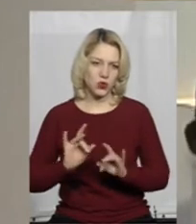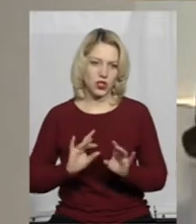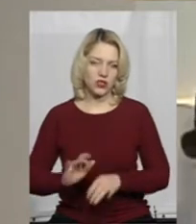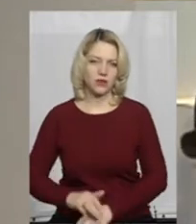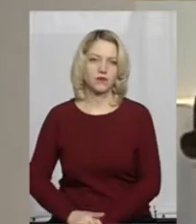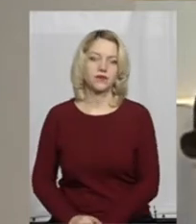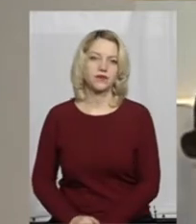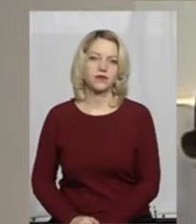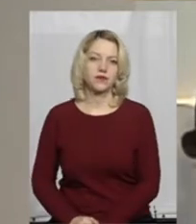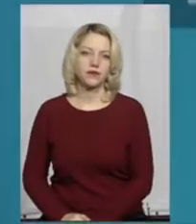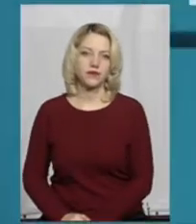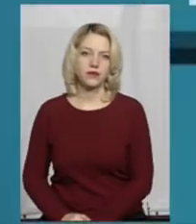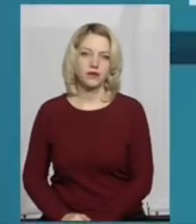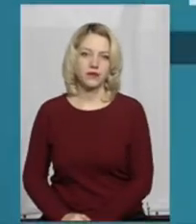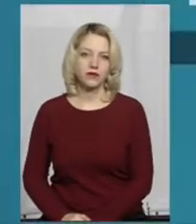Поробок?